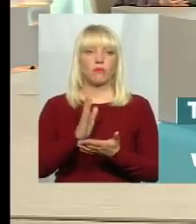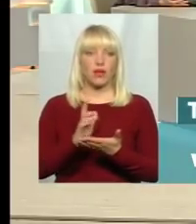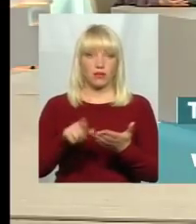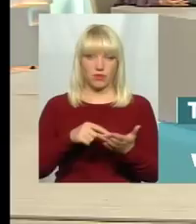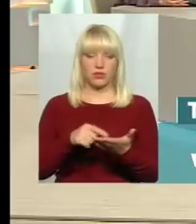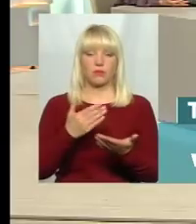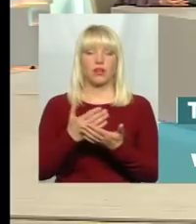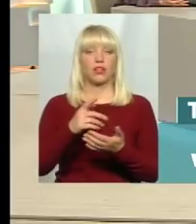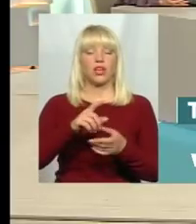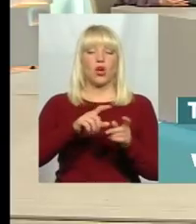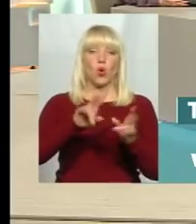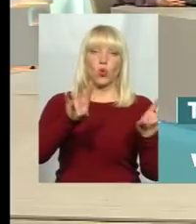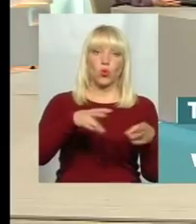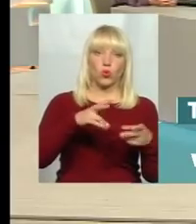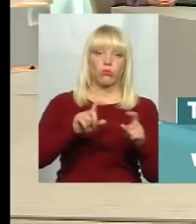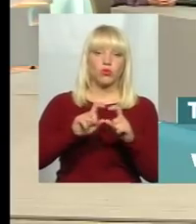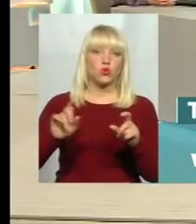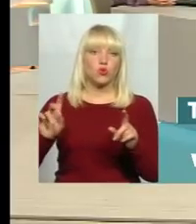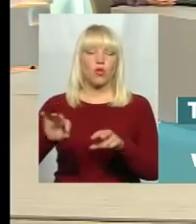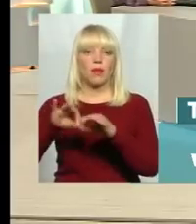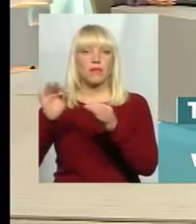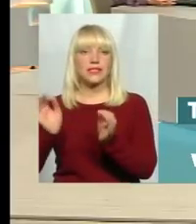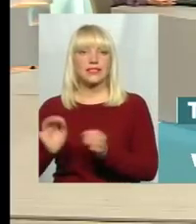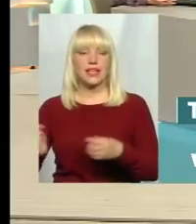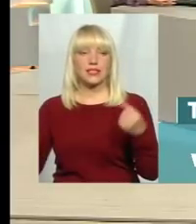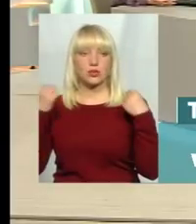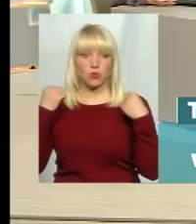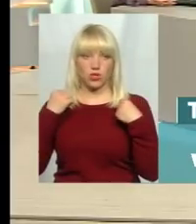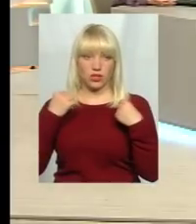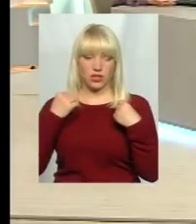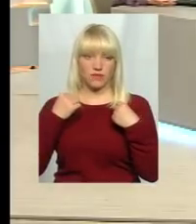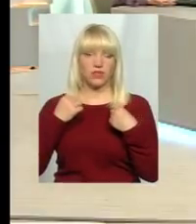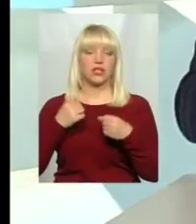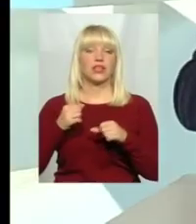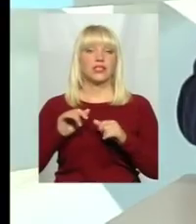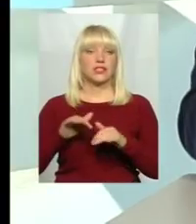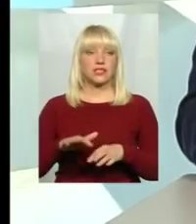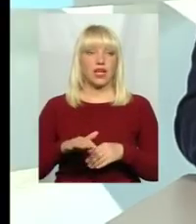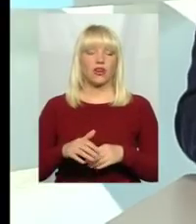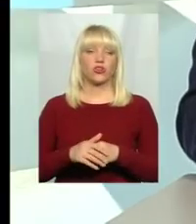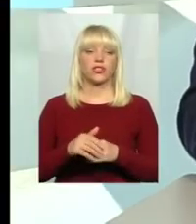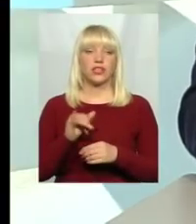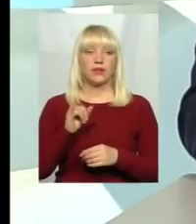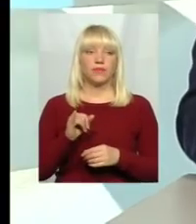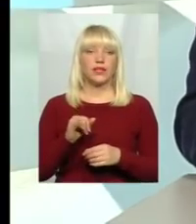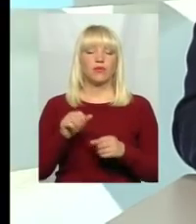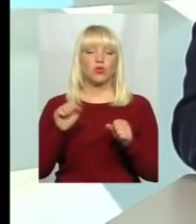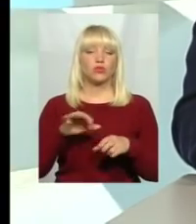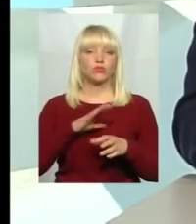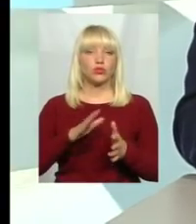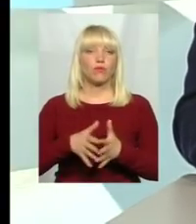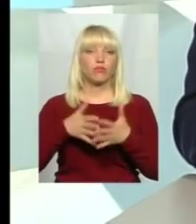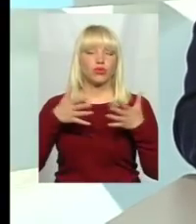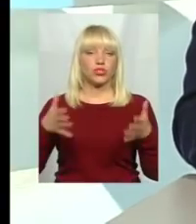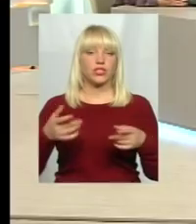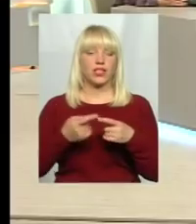школа мистецтв, спортивні заклади і тому подібне. Дошкілля, позашкілля, все решта, що є в місті. Вони можуть бути поширені на